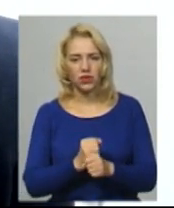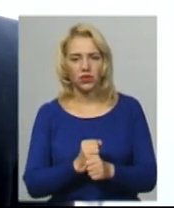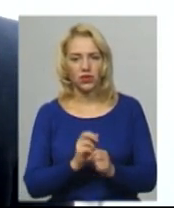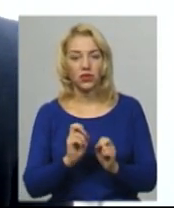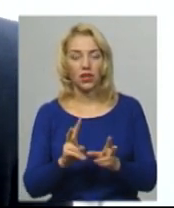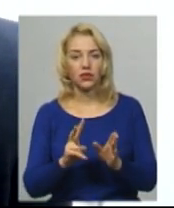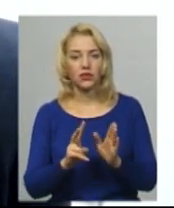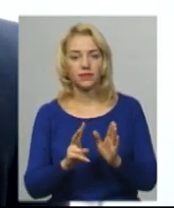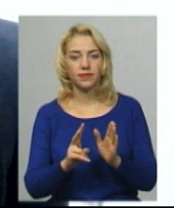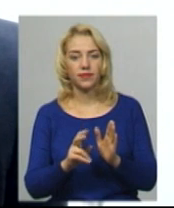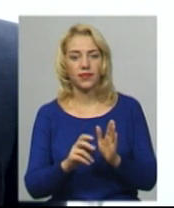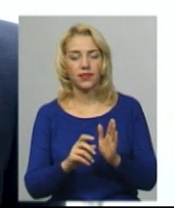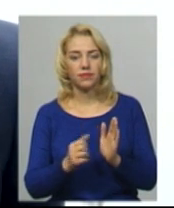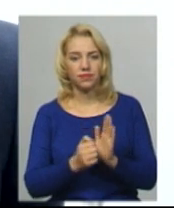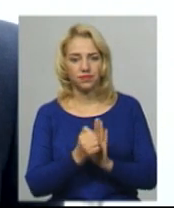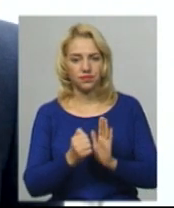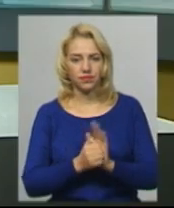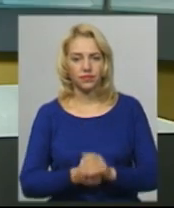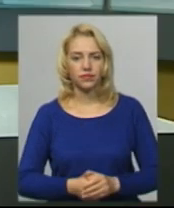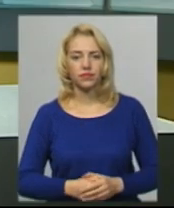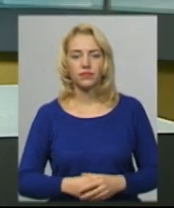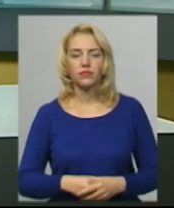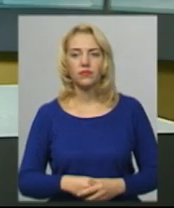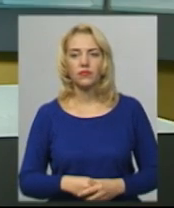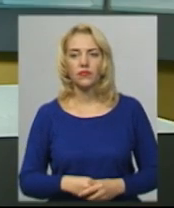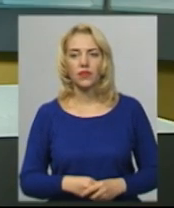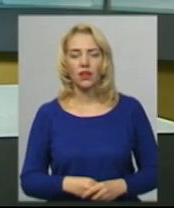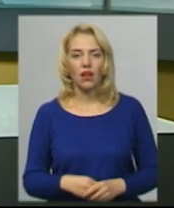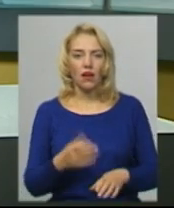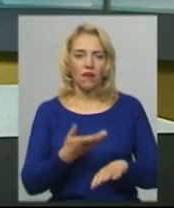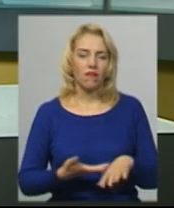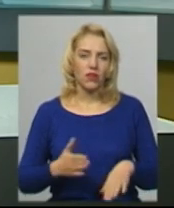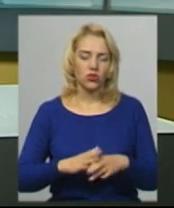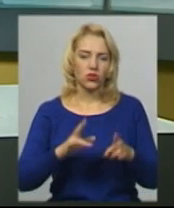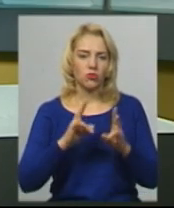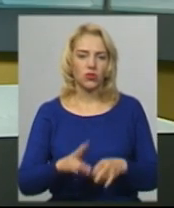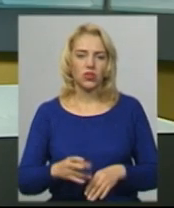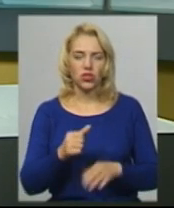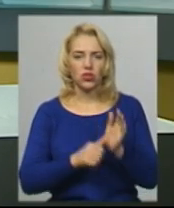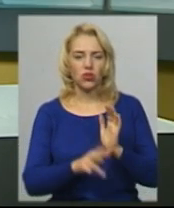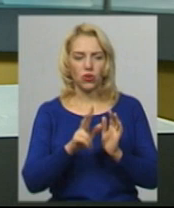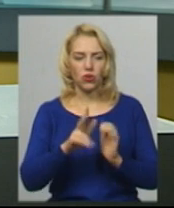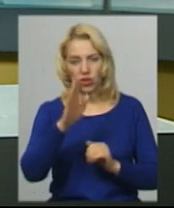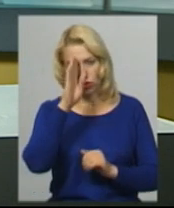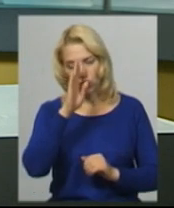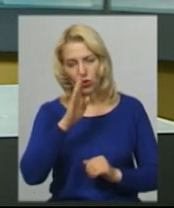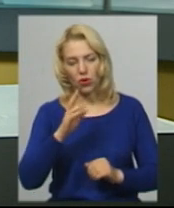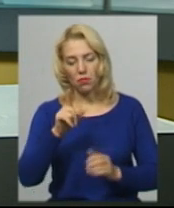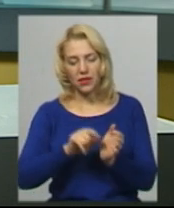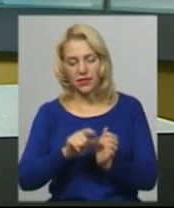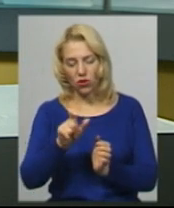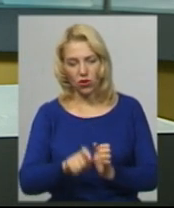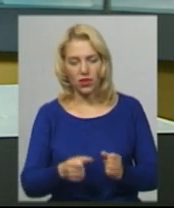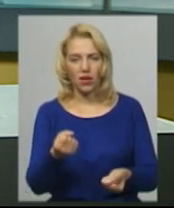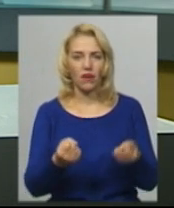відбуватися в подальшому судовому засіданні. Важко травмував 63-річного пенсіонера водій за кермом